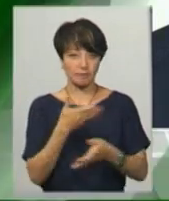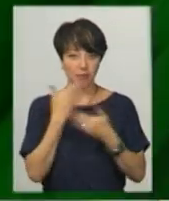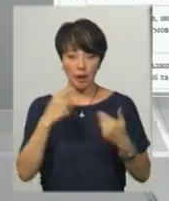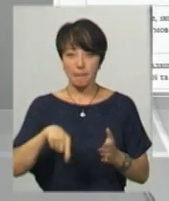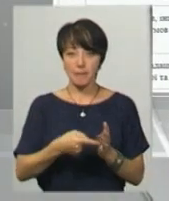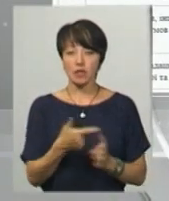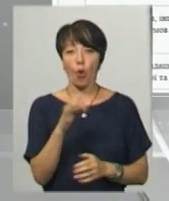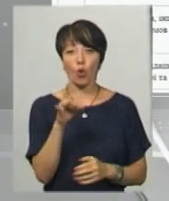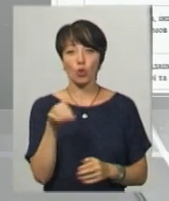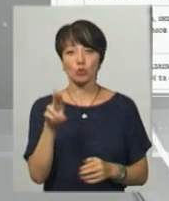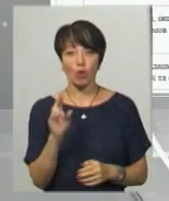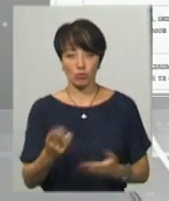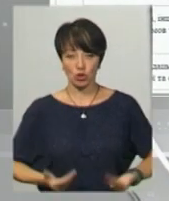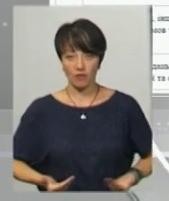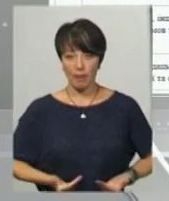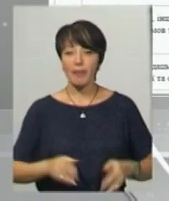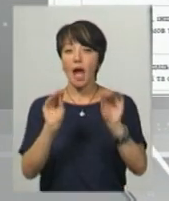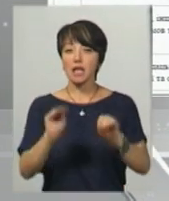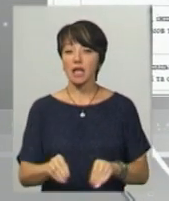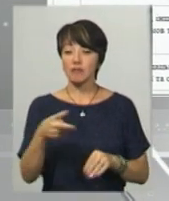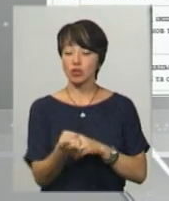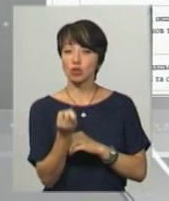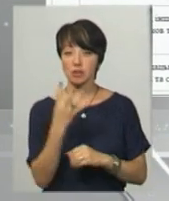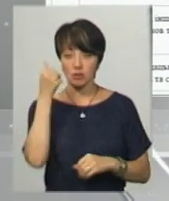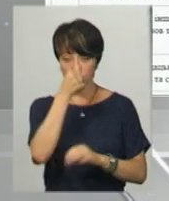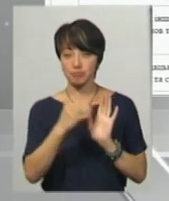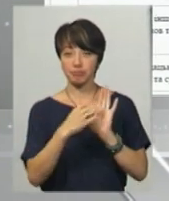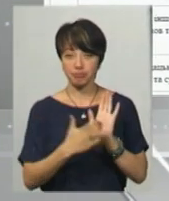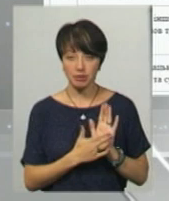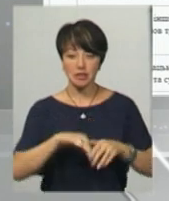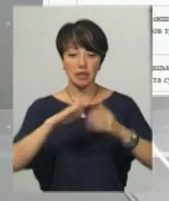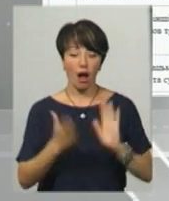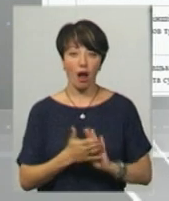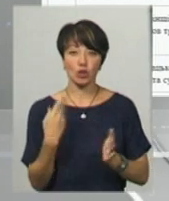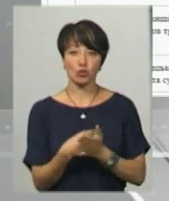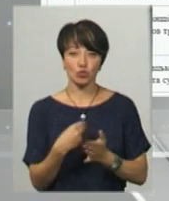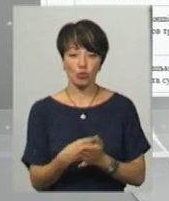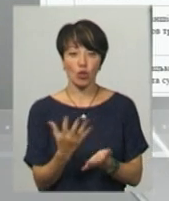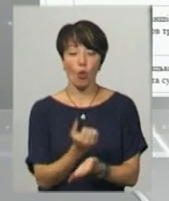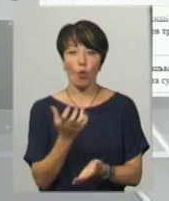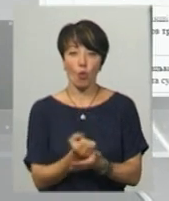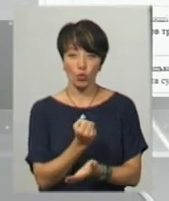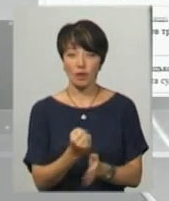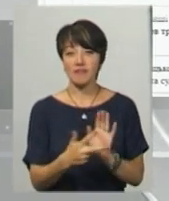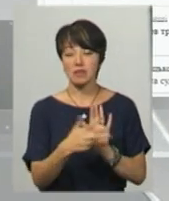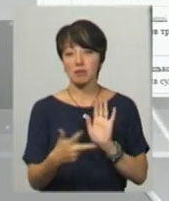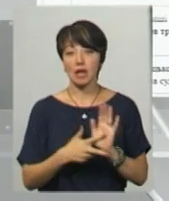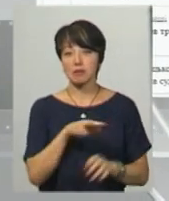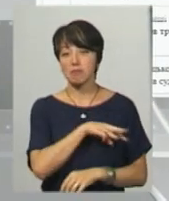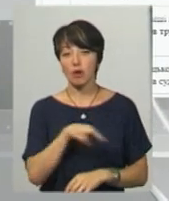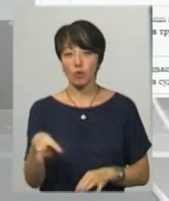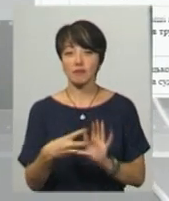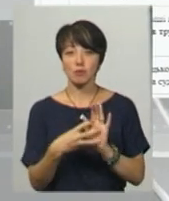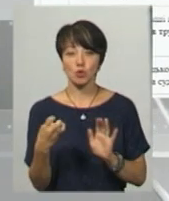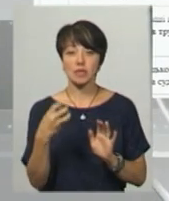місті Городок. У декларації депутата за 2014 рік зазначено. Загальна сума скупного доходу декларанта – 18 мільйонів